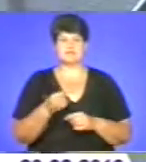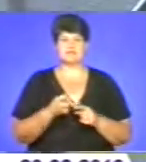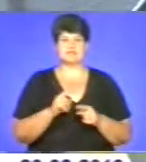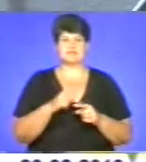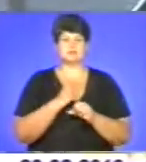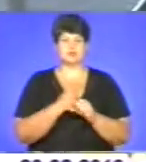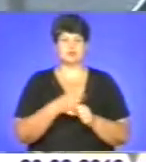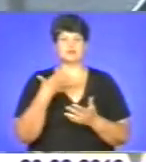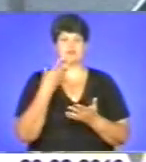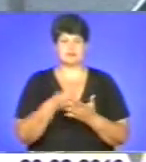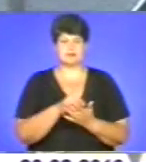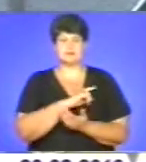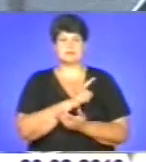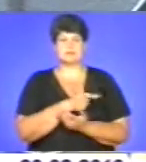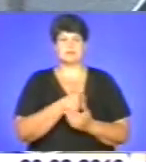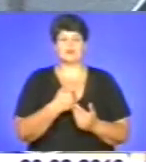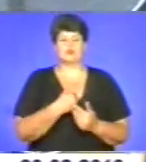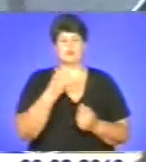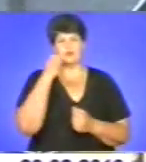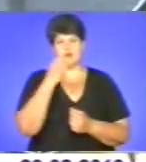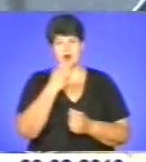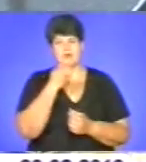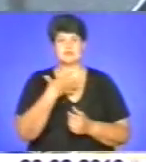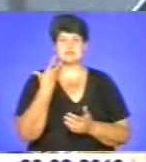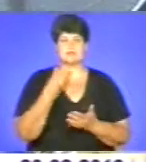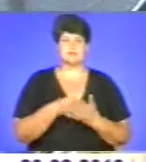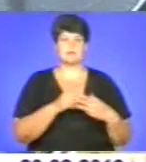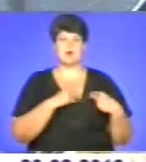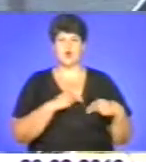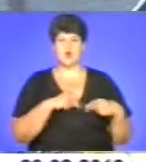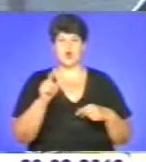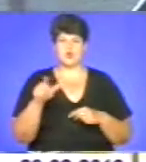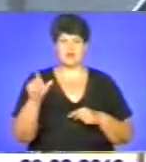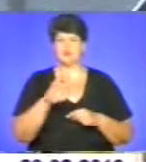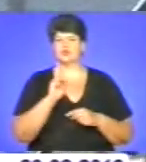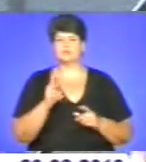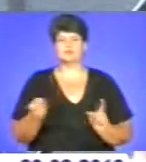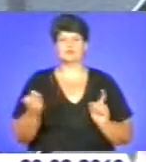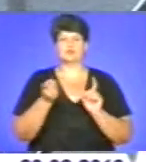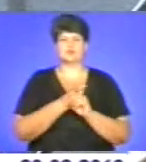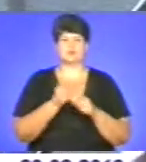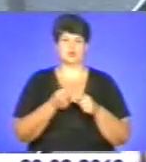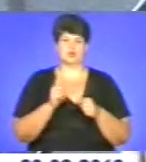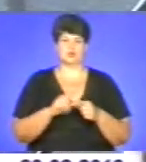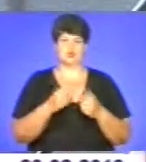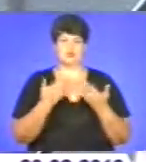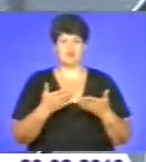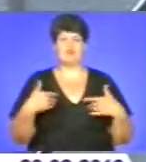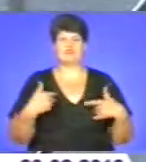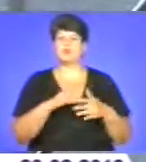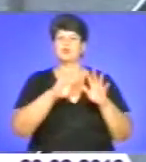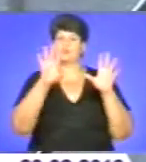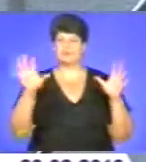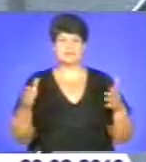силами. Я хотів би подякувати своїм колегам, всіх, хто приклався до цього. Вітаю всіх,